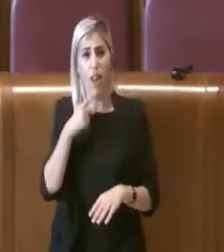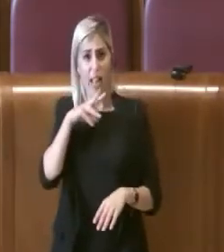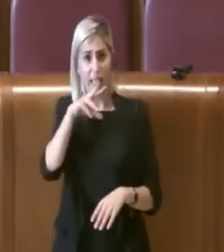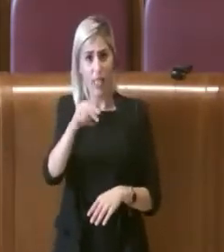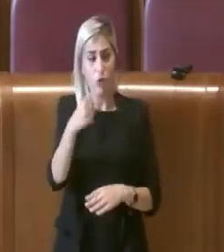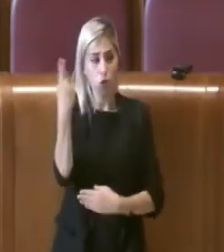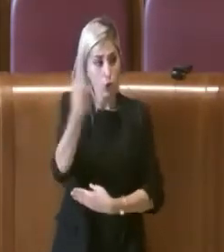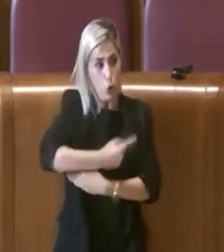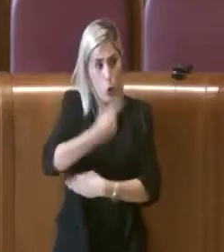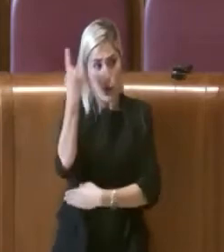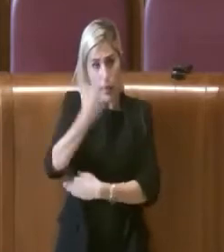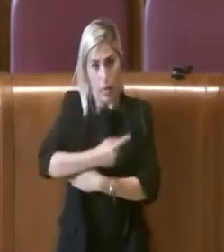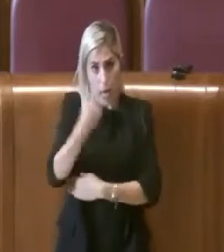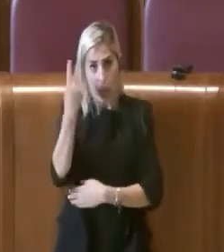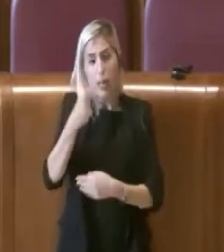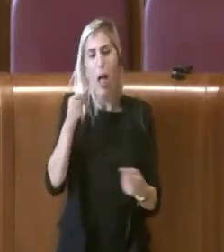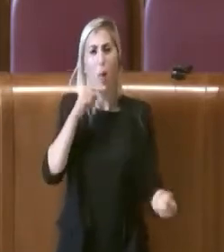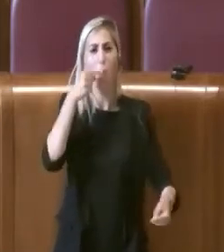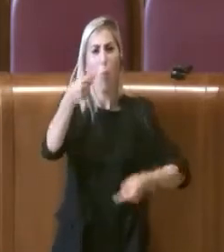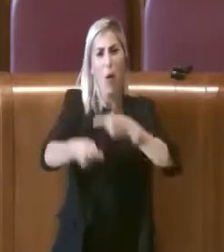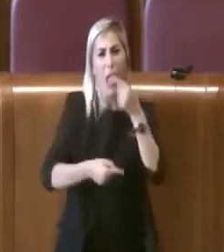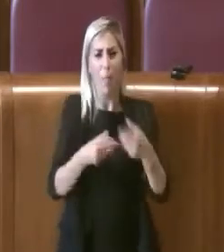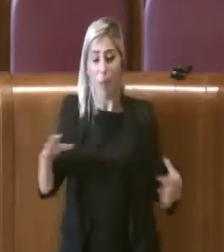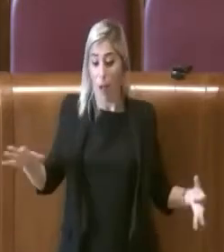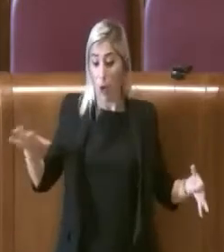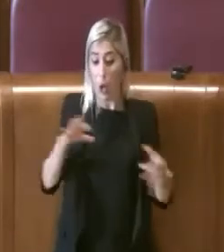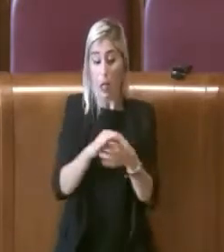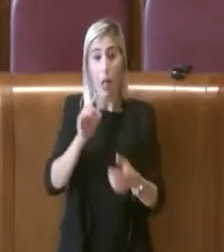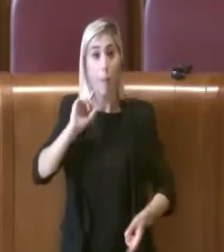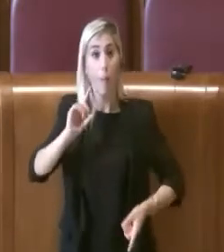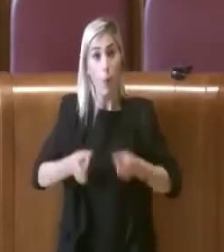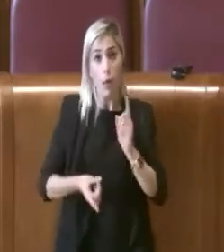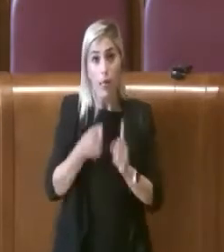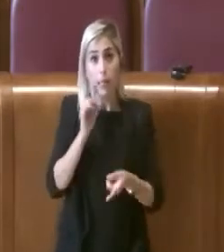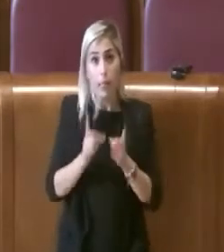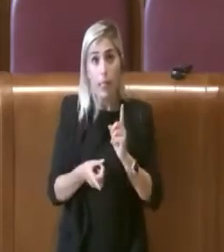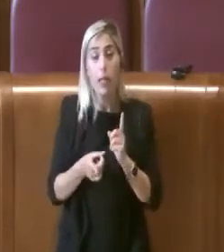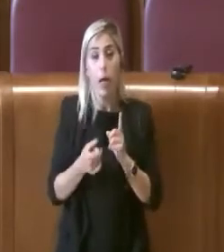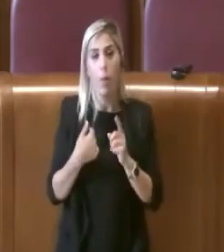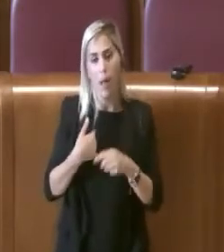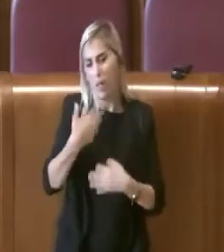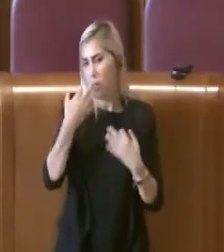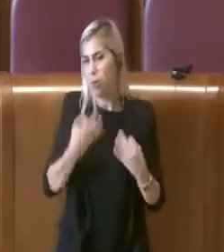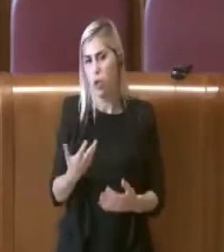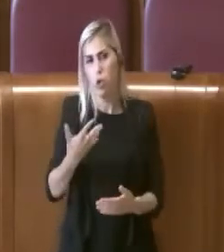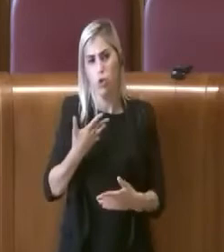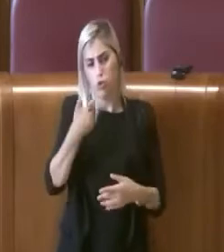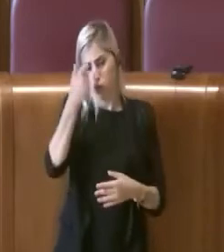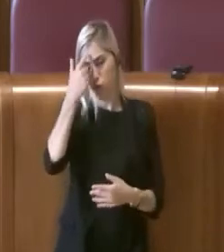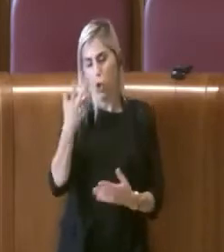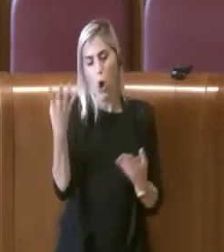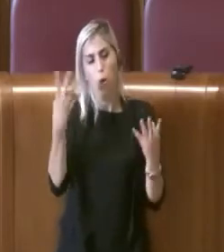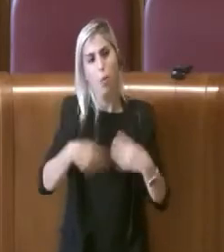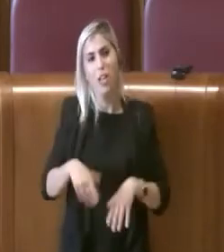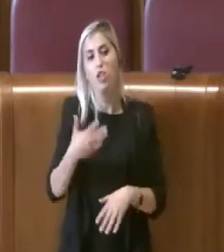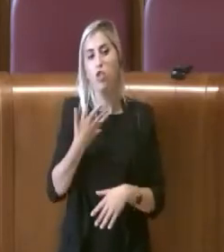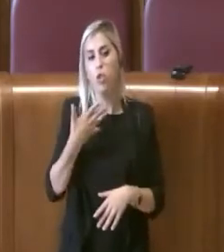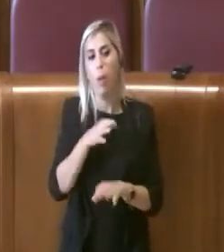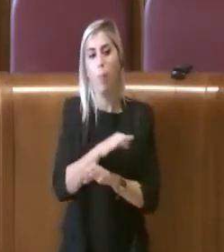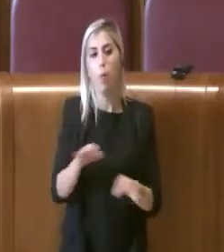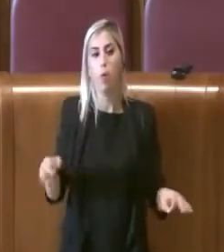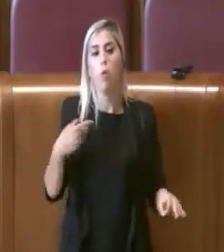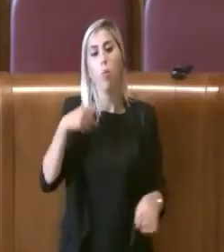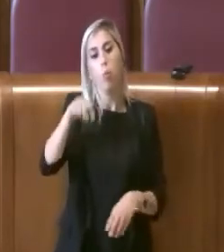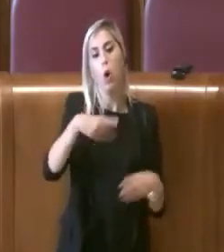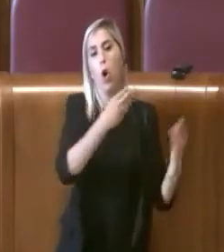questa giornata le polemiche politiche e, come sono certo che accadrà, perché lo hanno già annunciato anche i